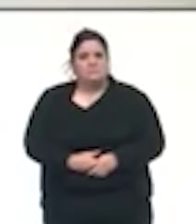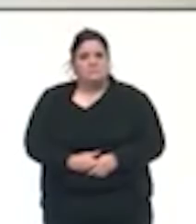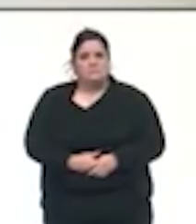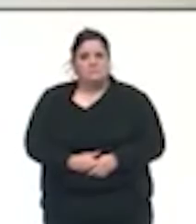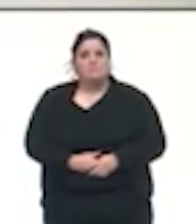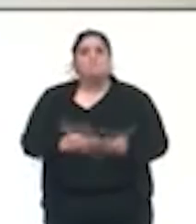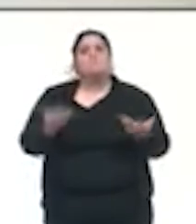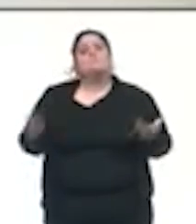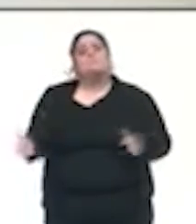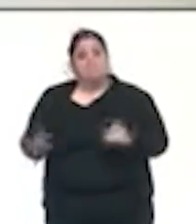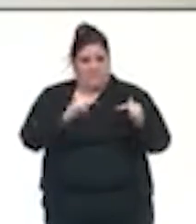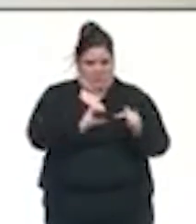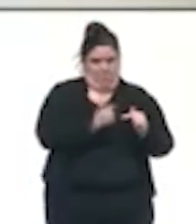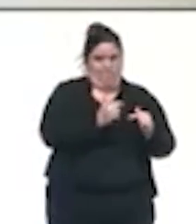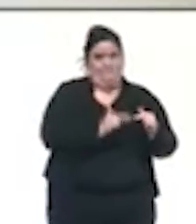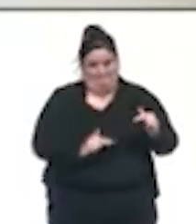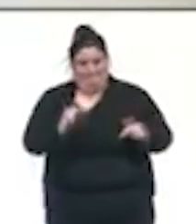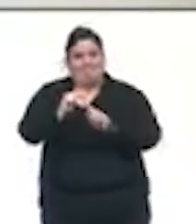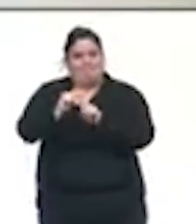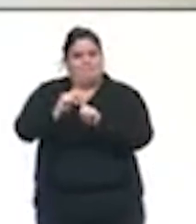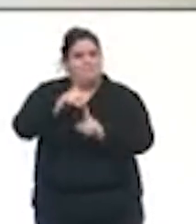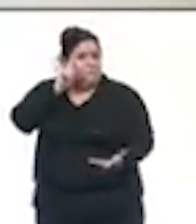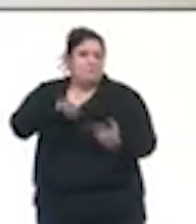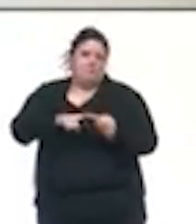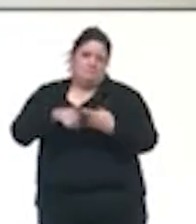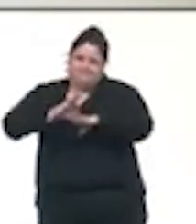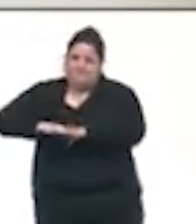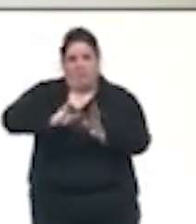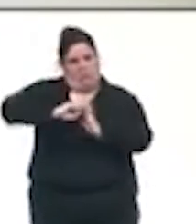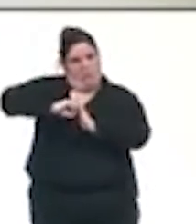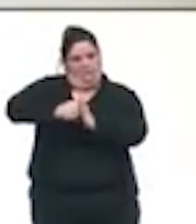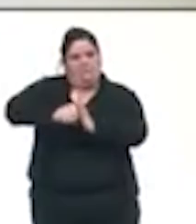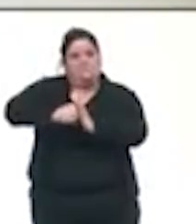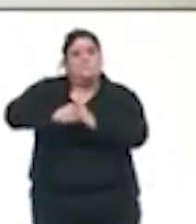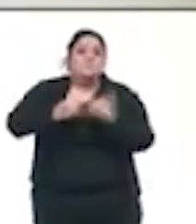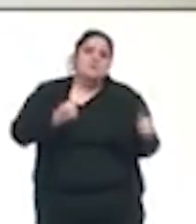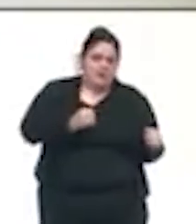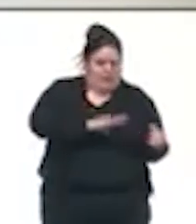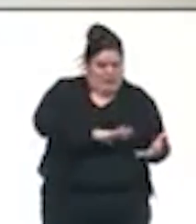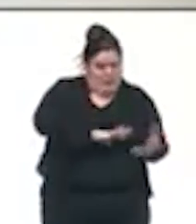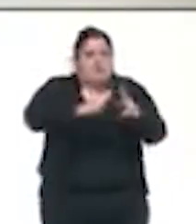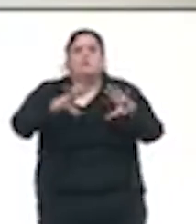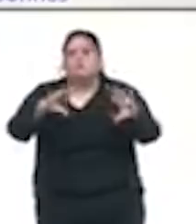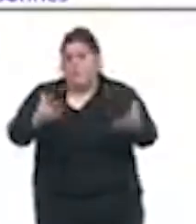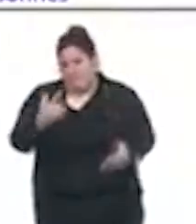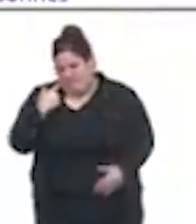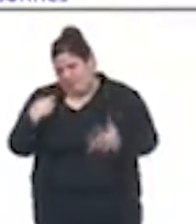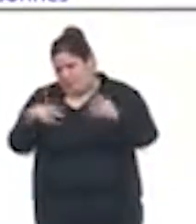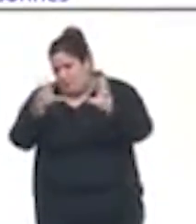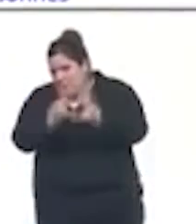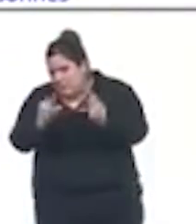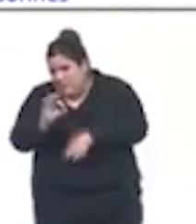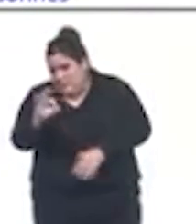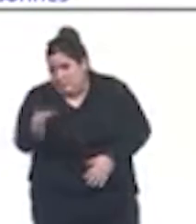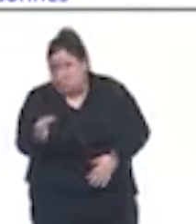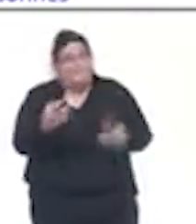Pour la zone maintenant d'alerte renforcée, ce qui fait basculer un territoire de zone d'alerte à alerte renforcée, c'est bien souvent d